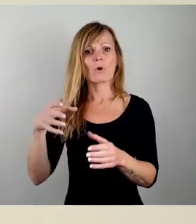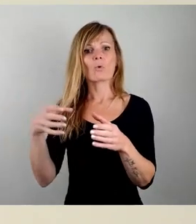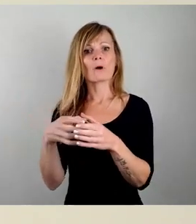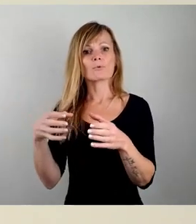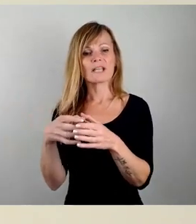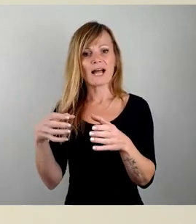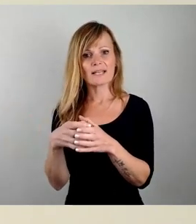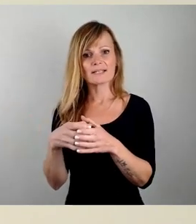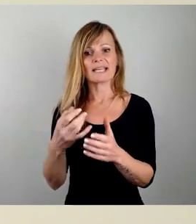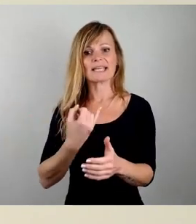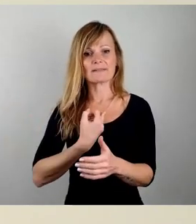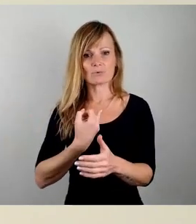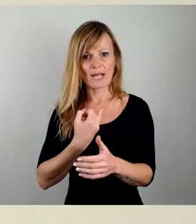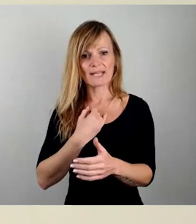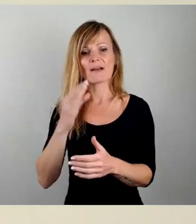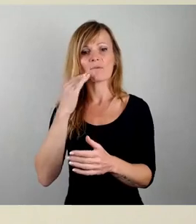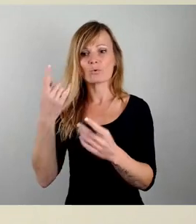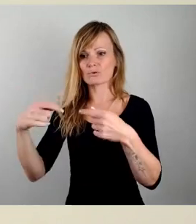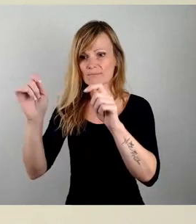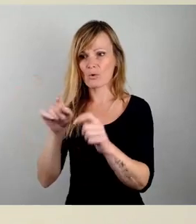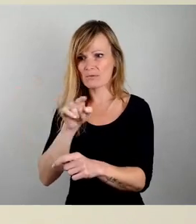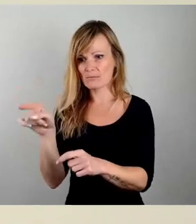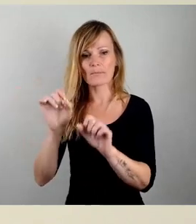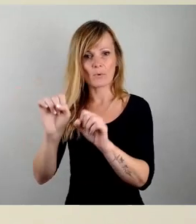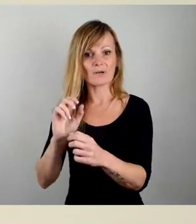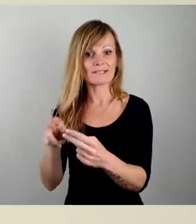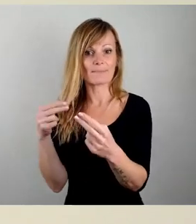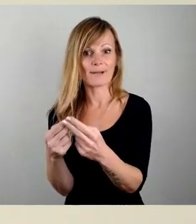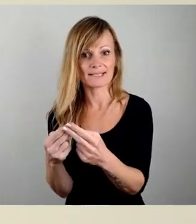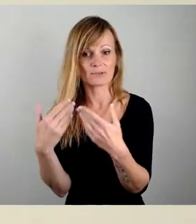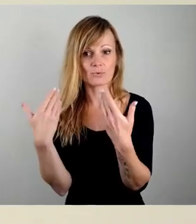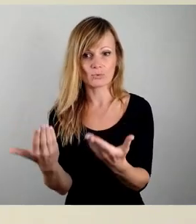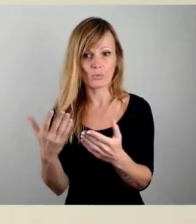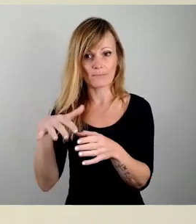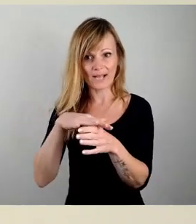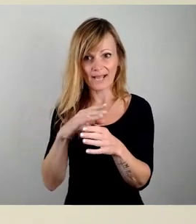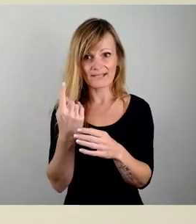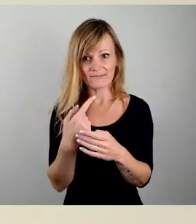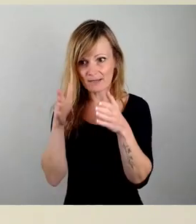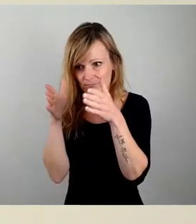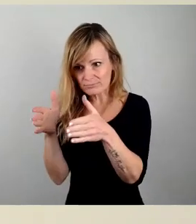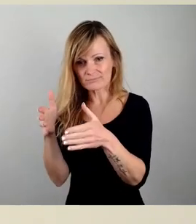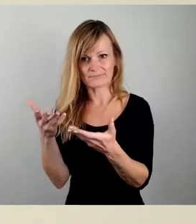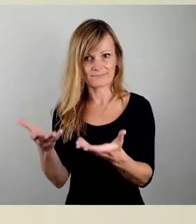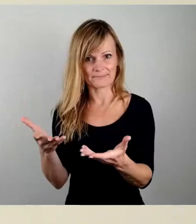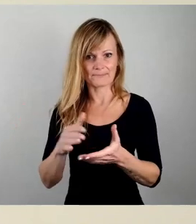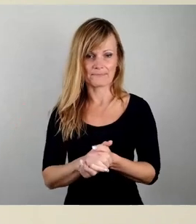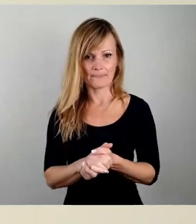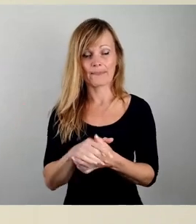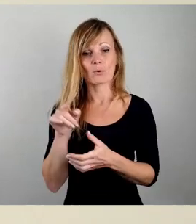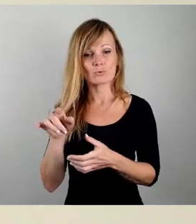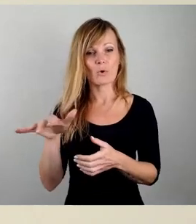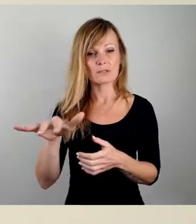geeignet sind. Und das ist erstmal der Bereich, auf den wir uns fokussieren. Und dort sind es,